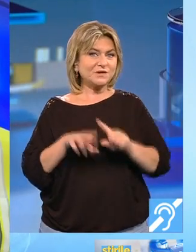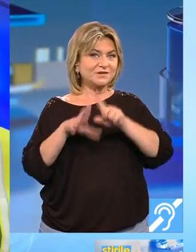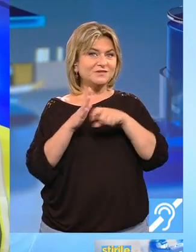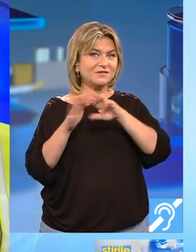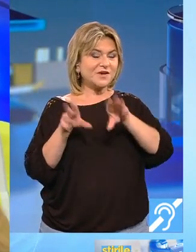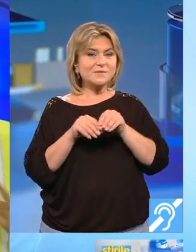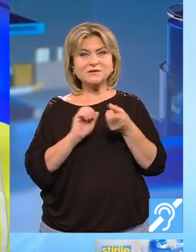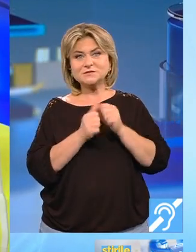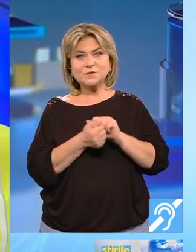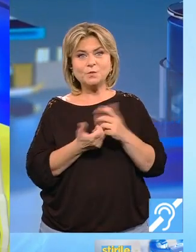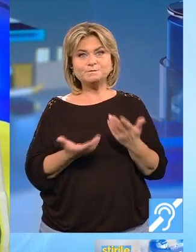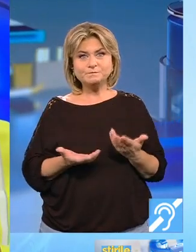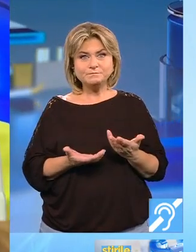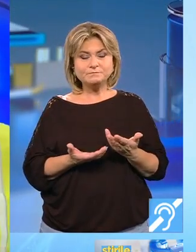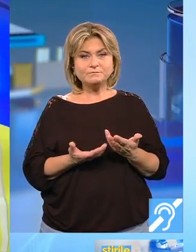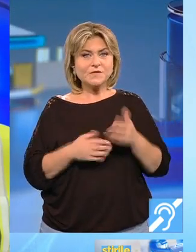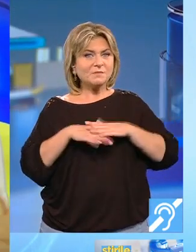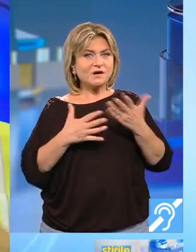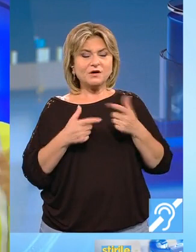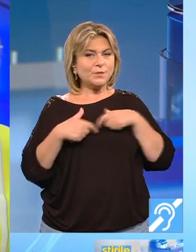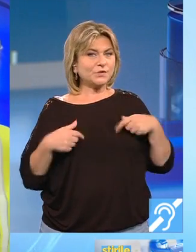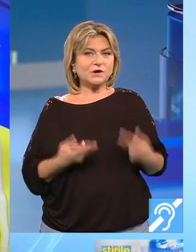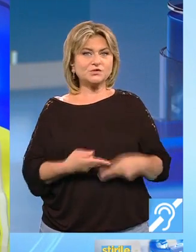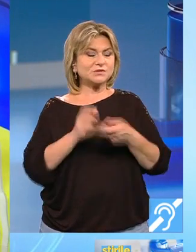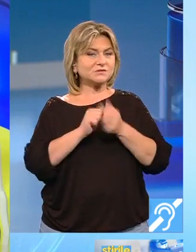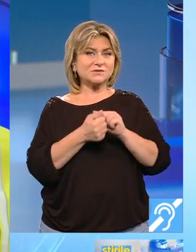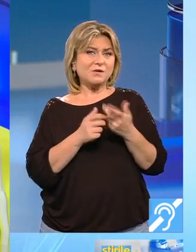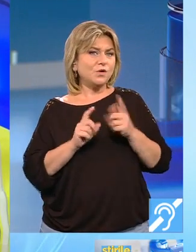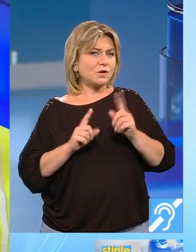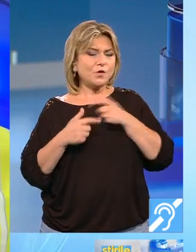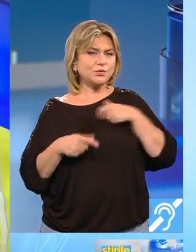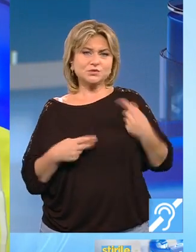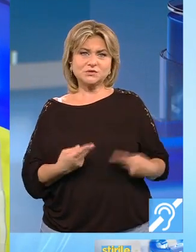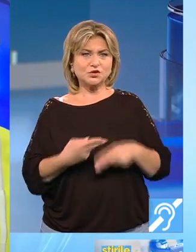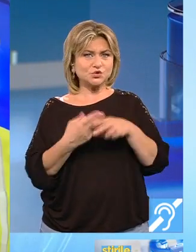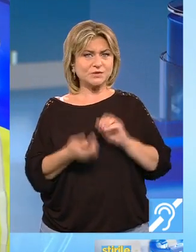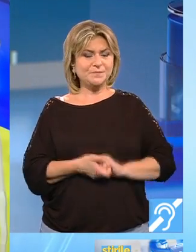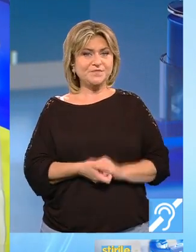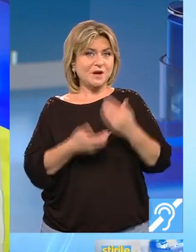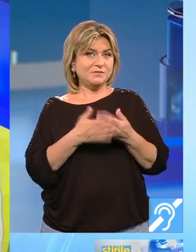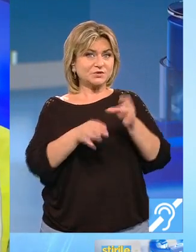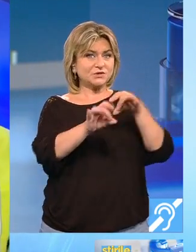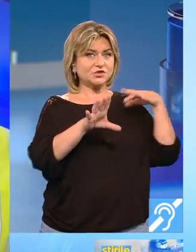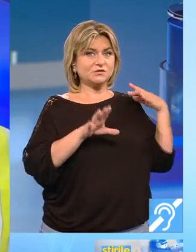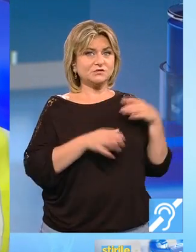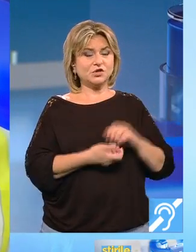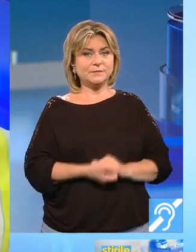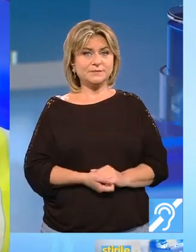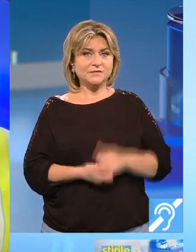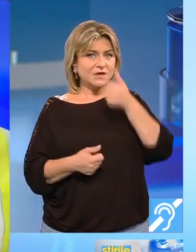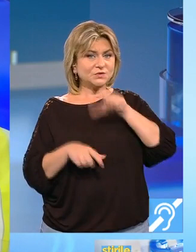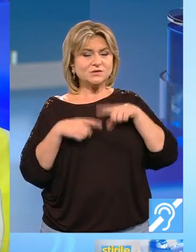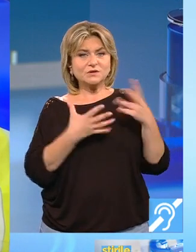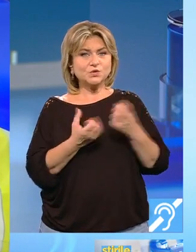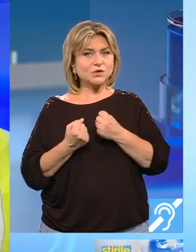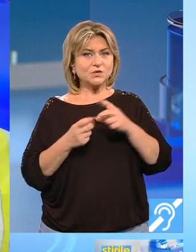familie pe care nu o pot ajuta sau nu au putut o ajuta. Pentru săgetători, ziua